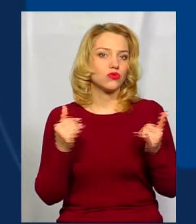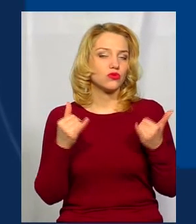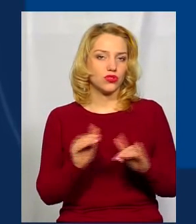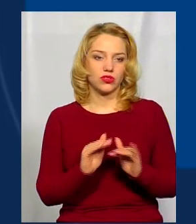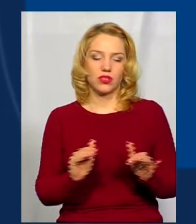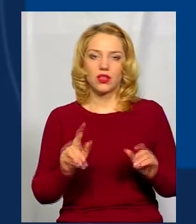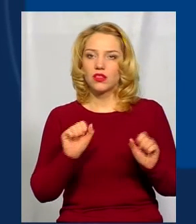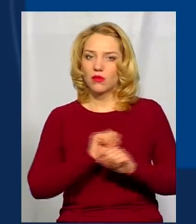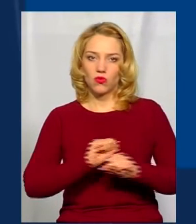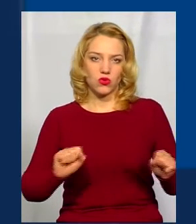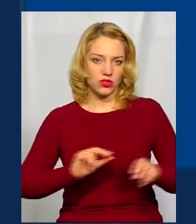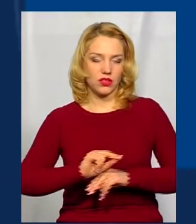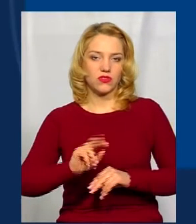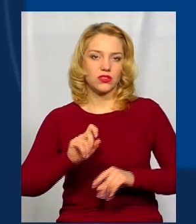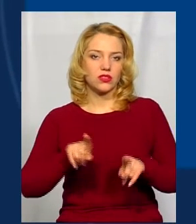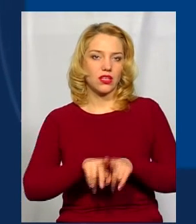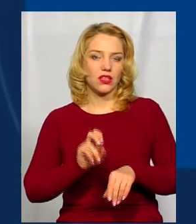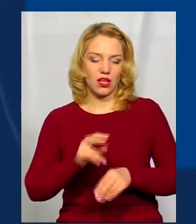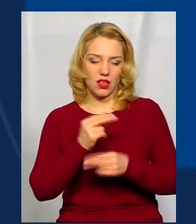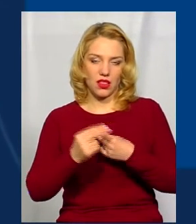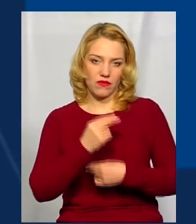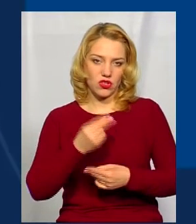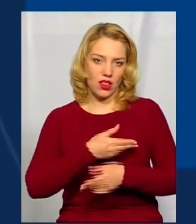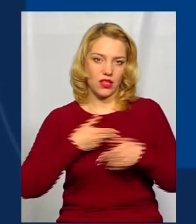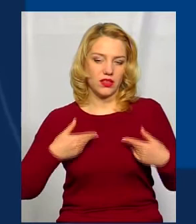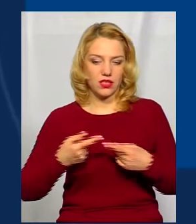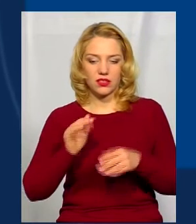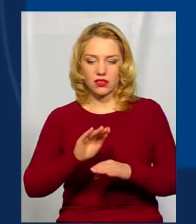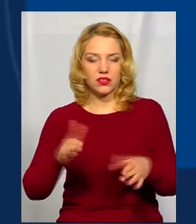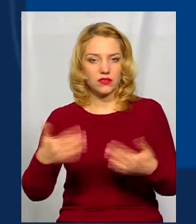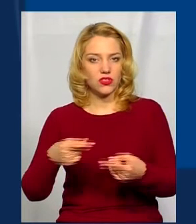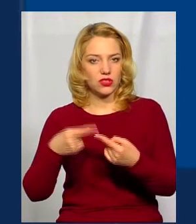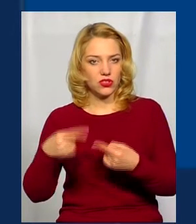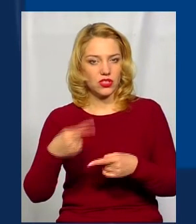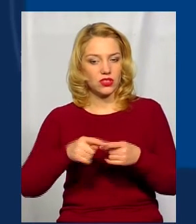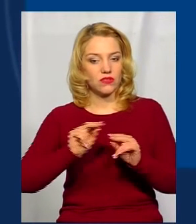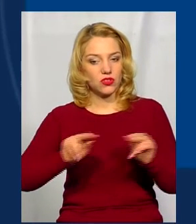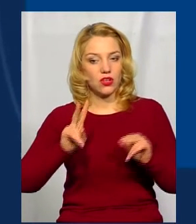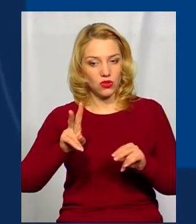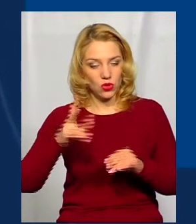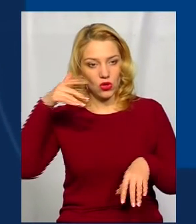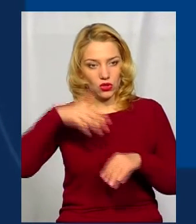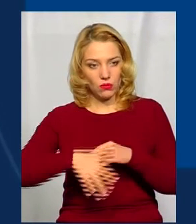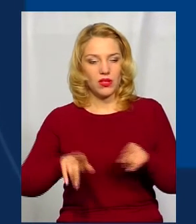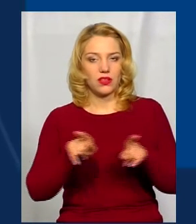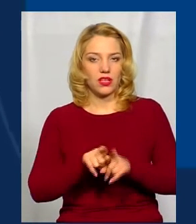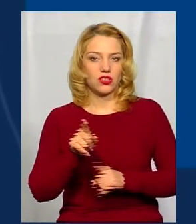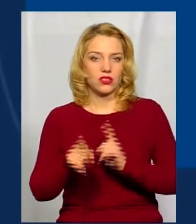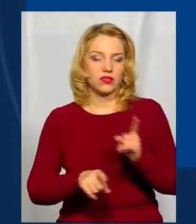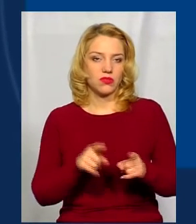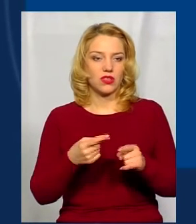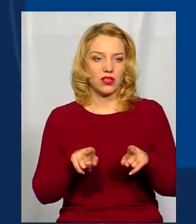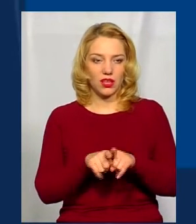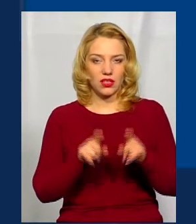не можна навчати так, як навчали нас, вони зовсім інші. І ті вчителі, які це розуміють, теж змінюються. І саме ось такі